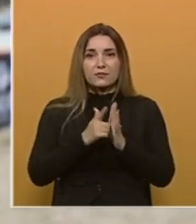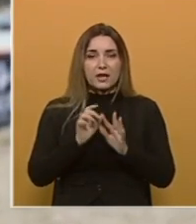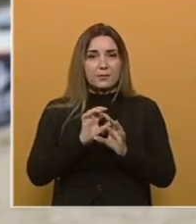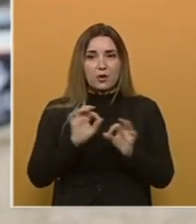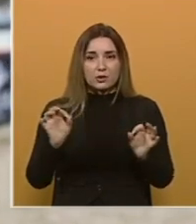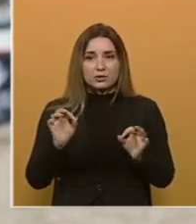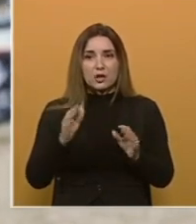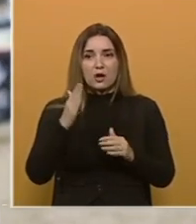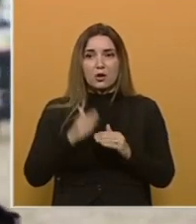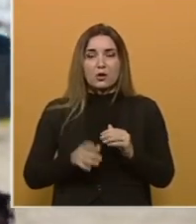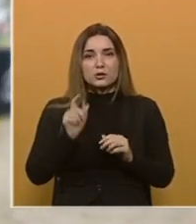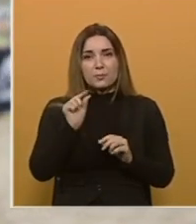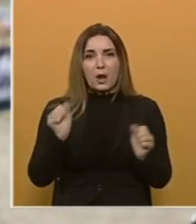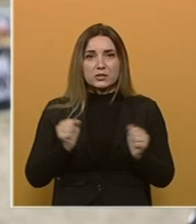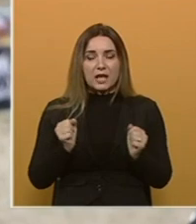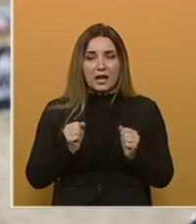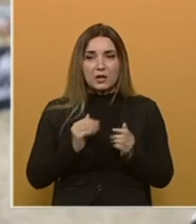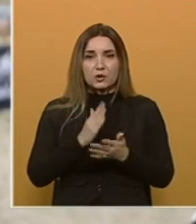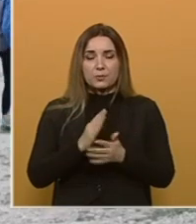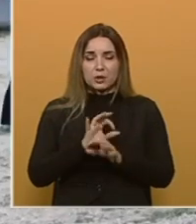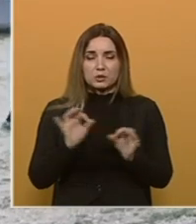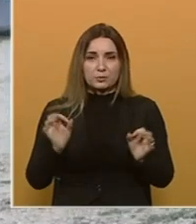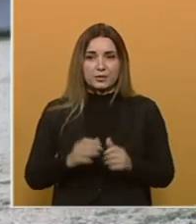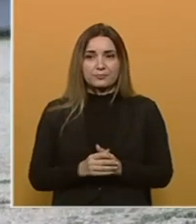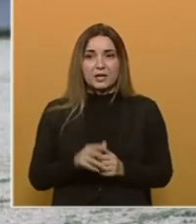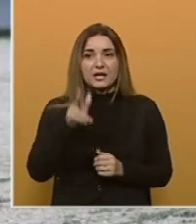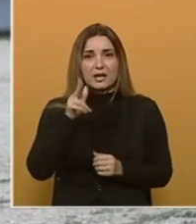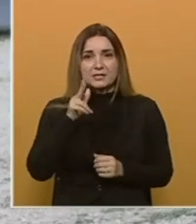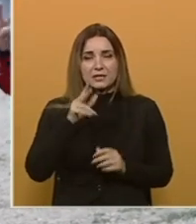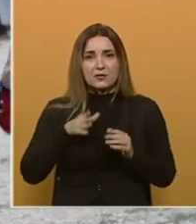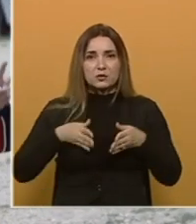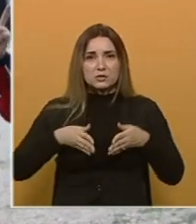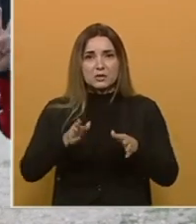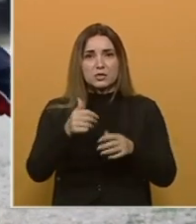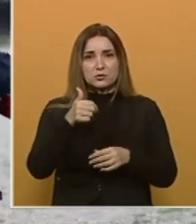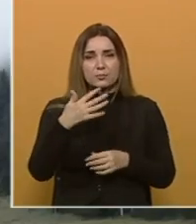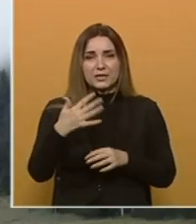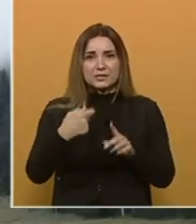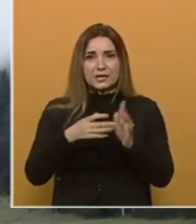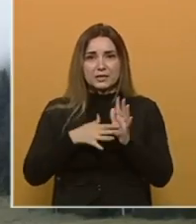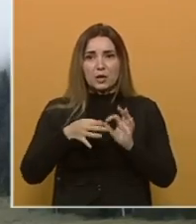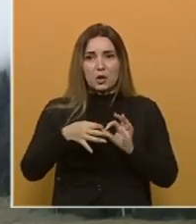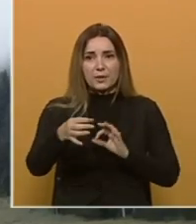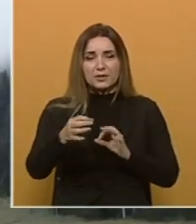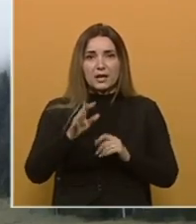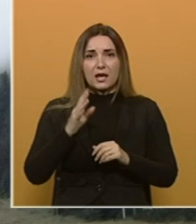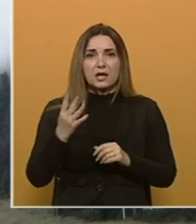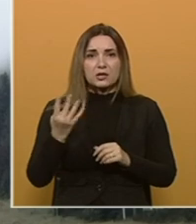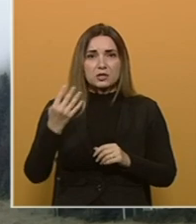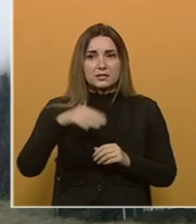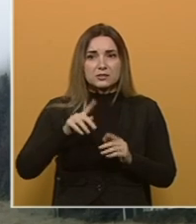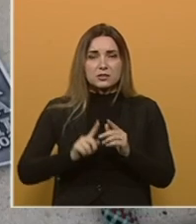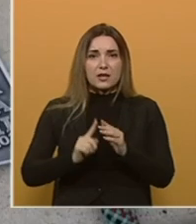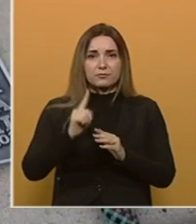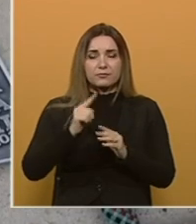idealno, konečno malo zahladilo i bilo je super. Najzahtjevniju stazu, onu u dugu 50 kilometara i sa 4000 metara